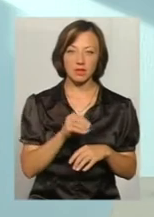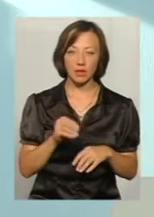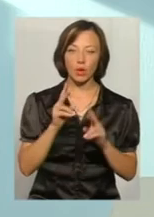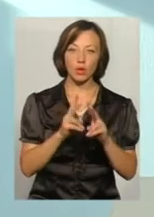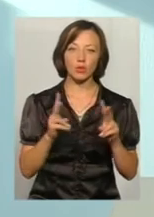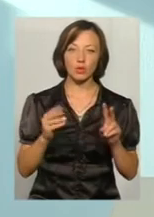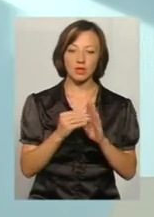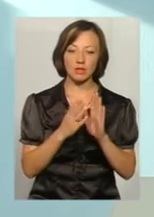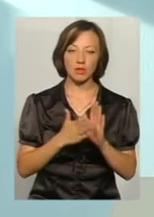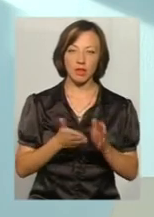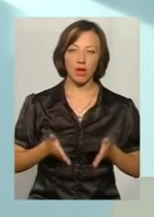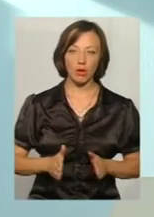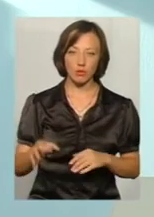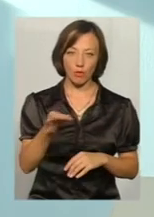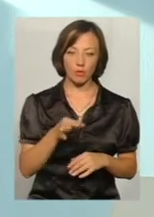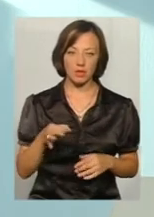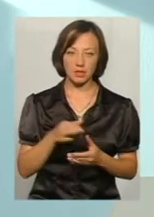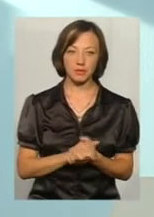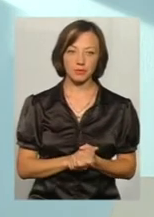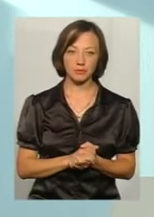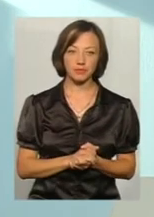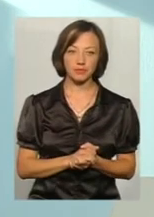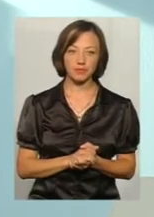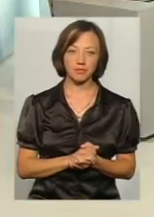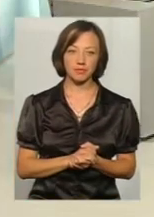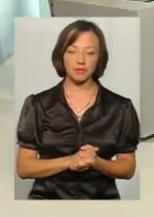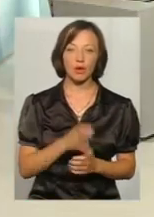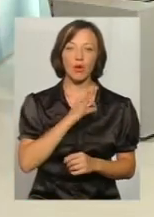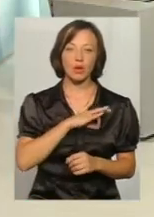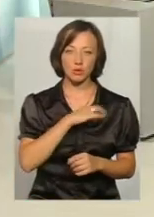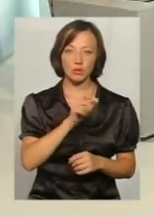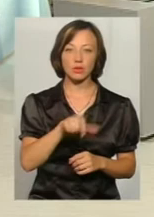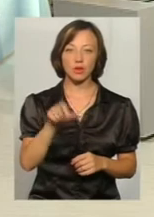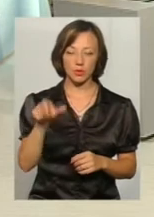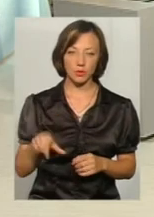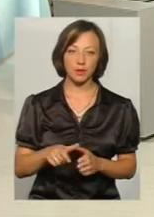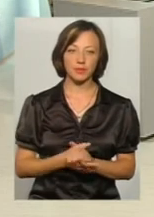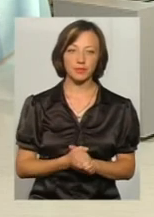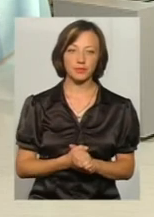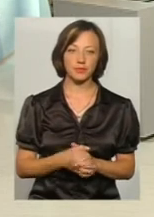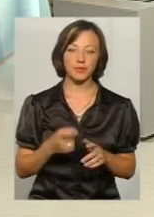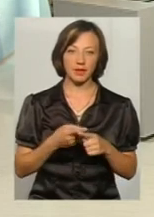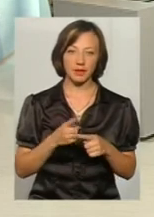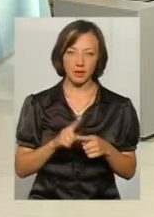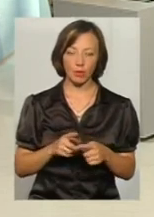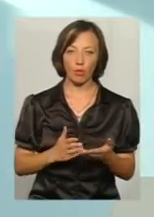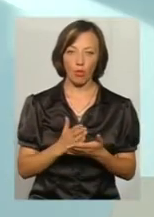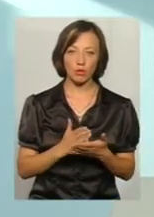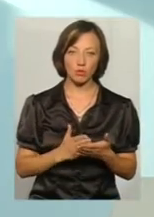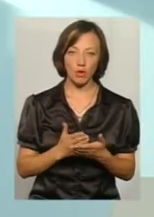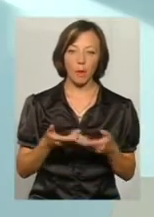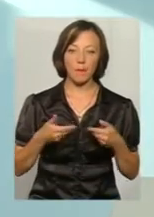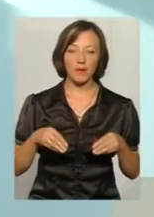зареєстрованих народжень у нас по області. Тобто, користується попитом ця послуга. Ну і ми